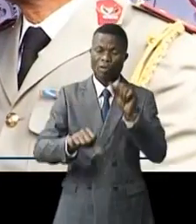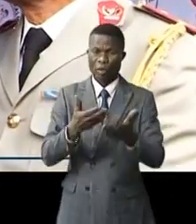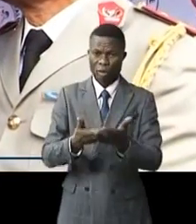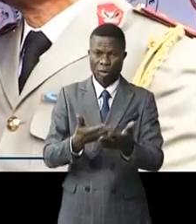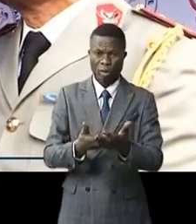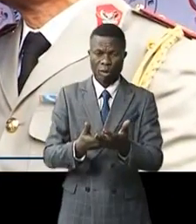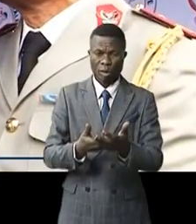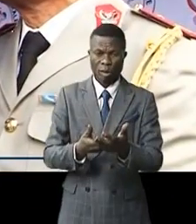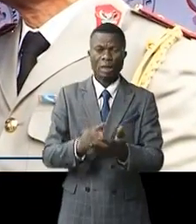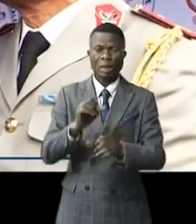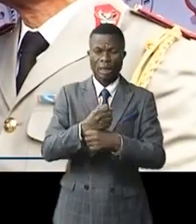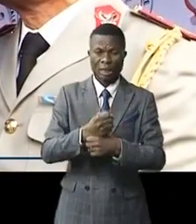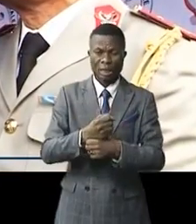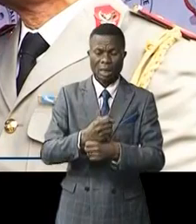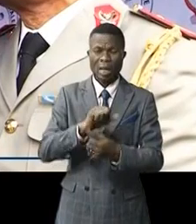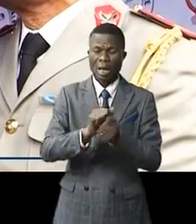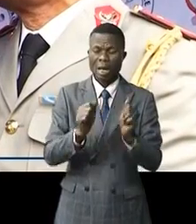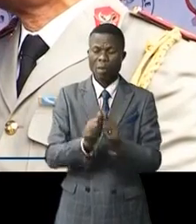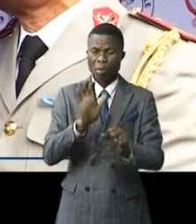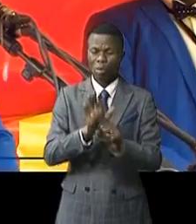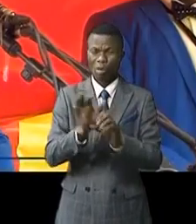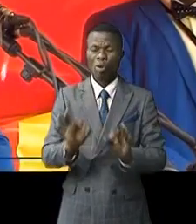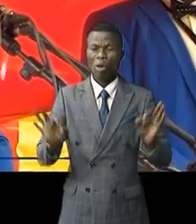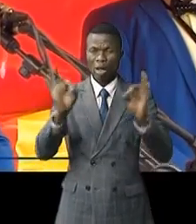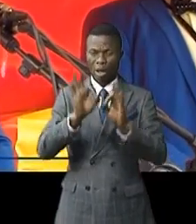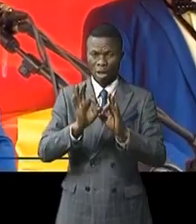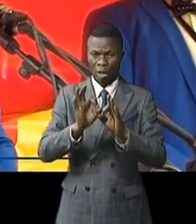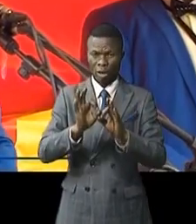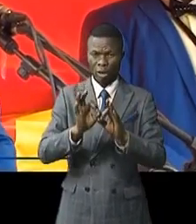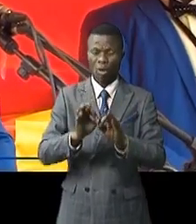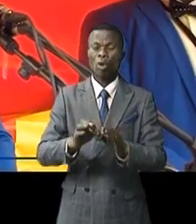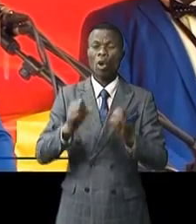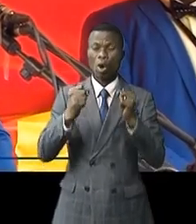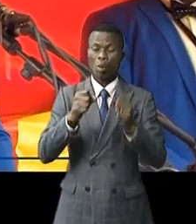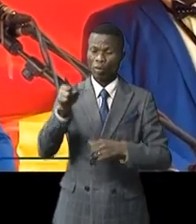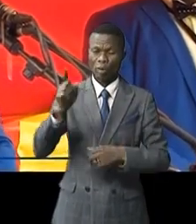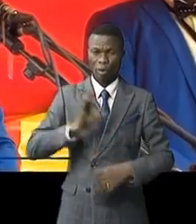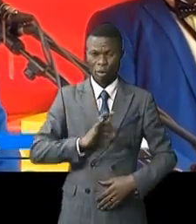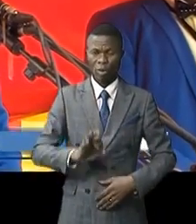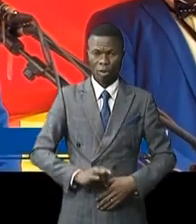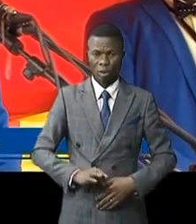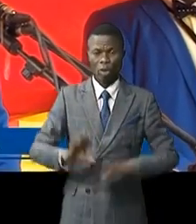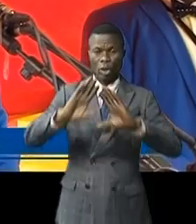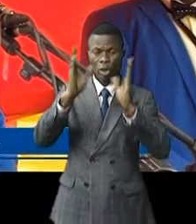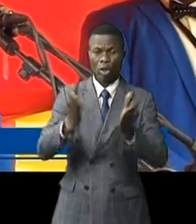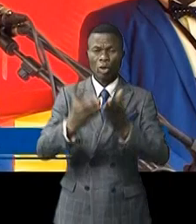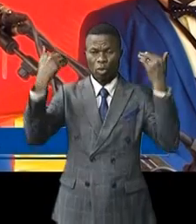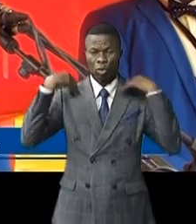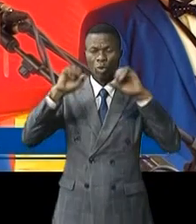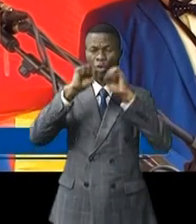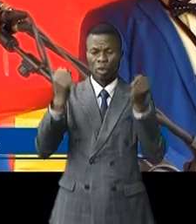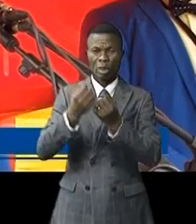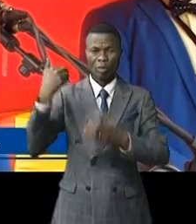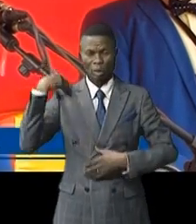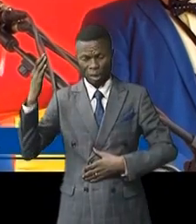constitue l'un des privés importants de votre mal-partie, tous les gestionnaires, à tous les